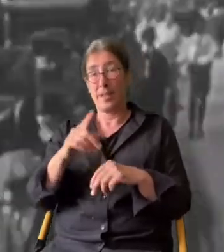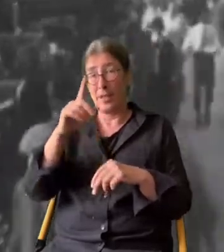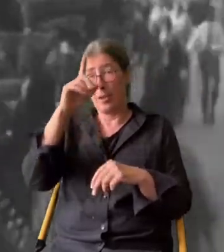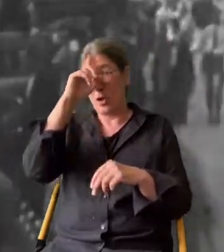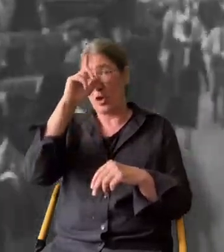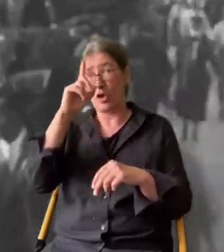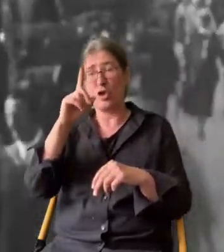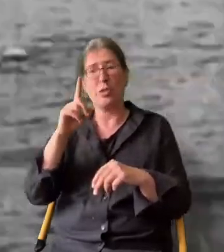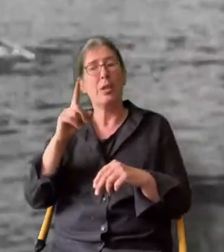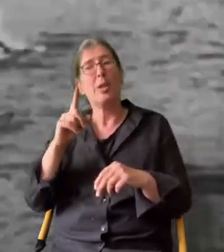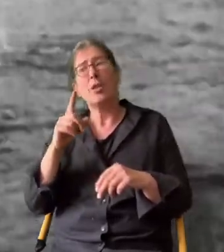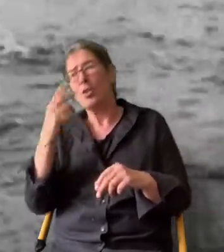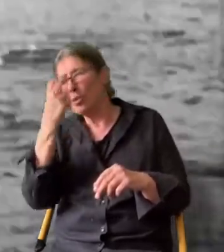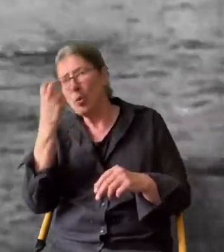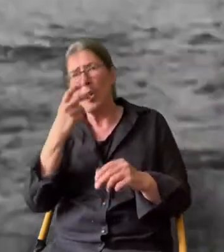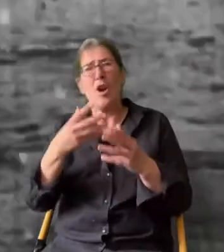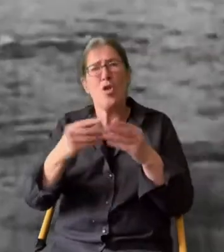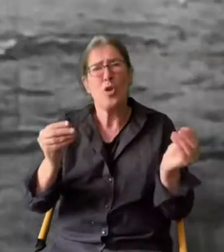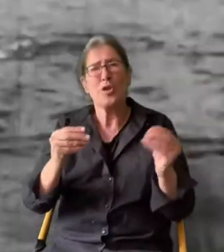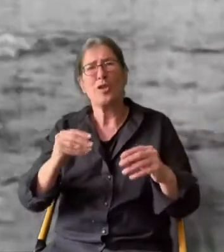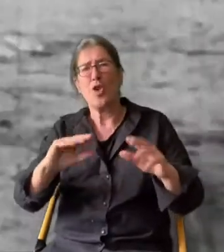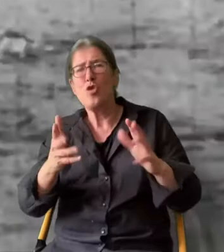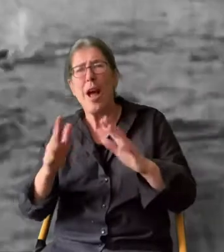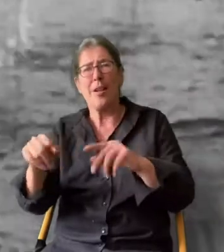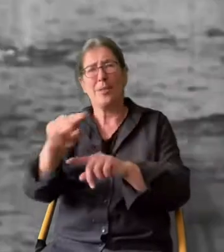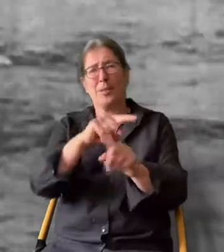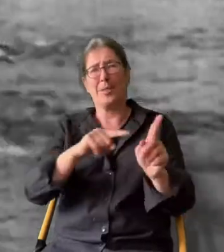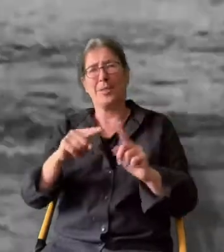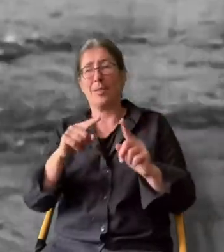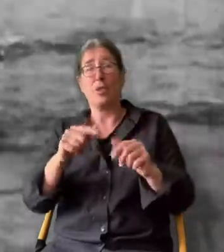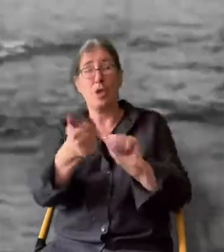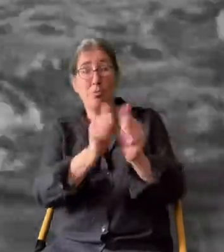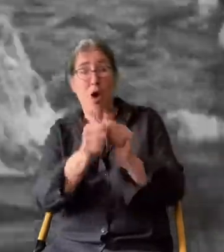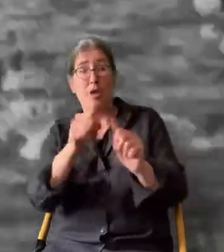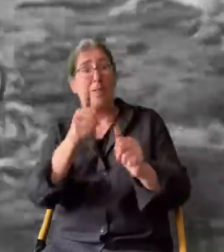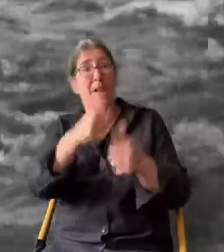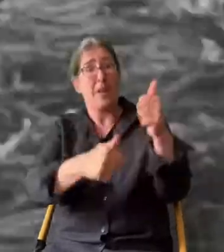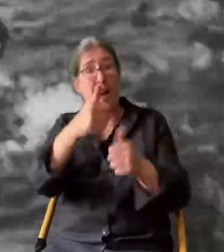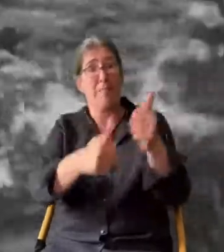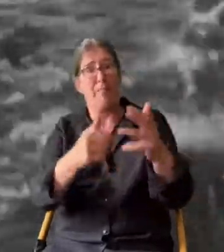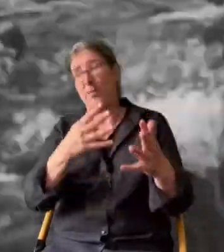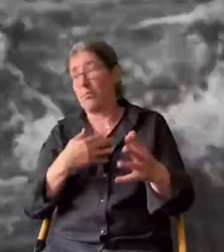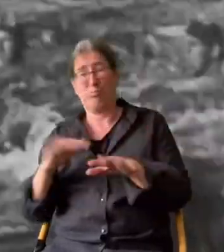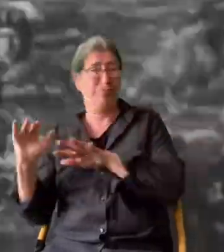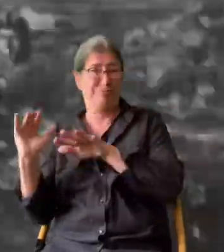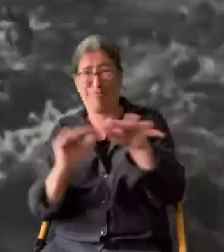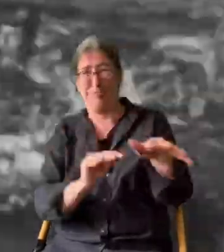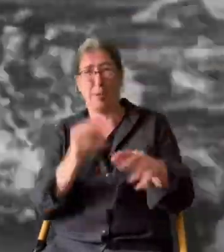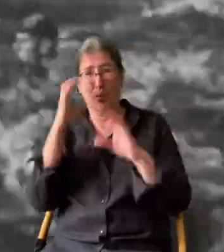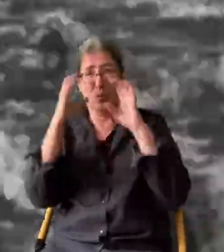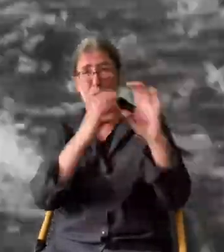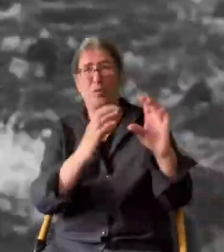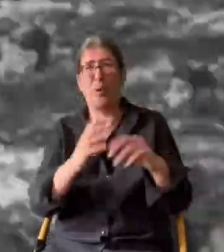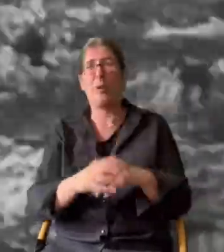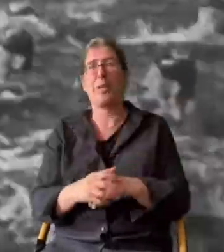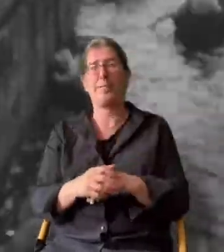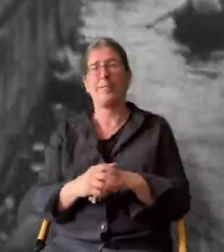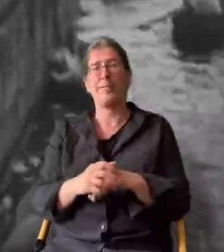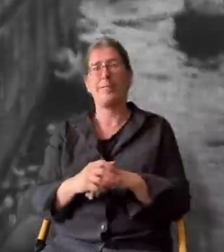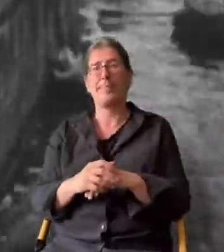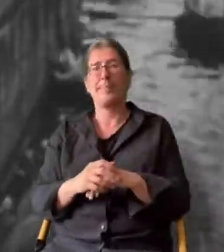Die Deutschen suchen Genuss und Unterhaltung. Sportwettkämpfe ziehen wie ein Magnet Scharen von Zuschauern an.